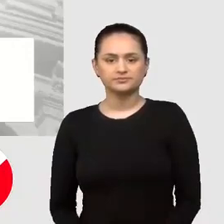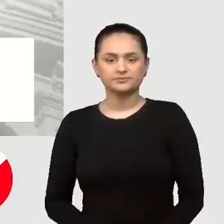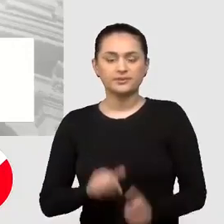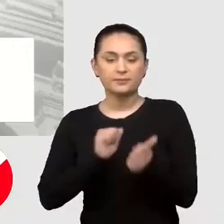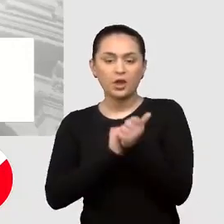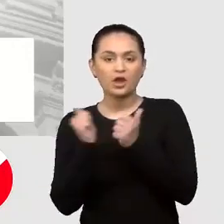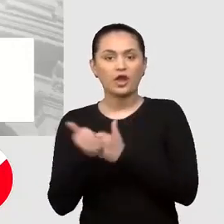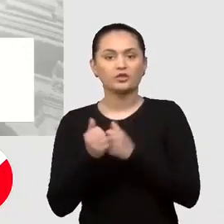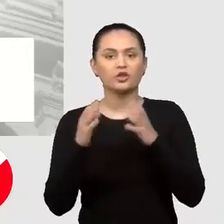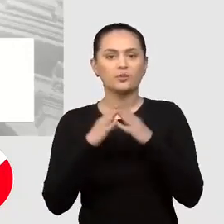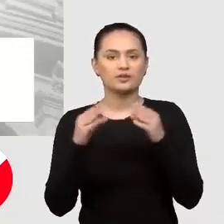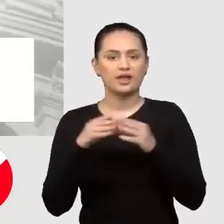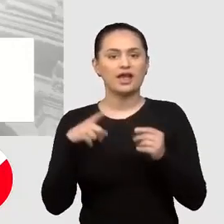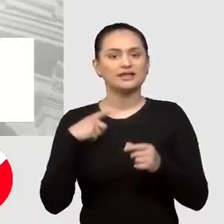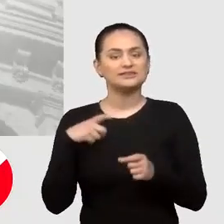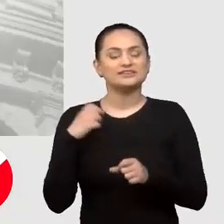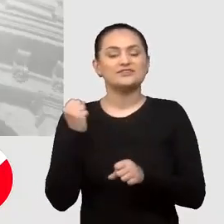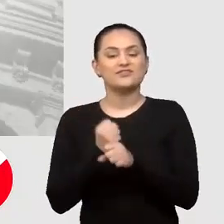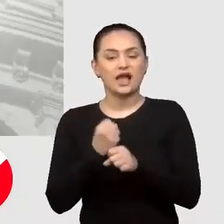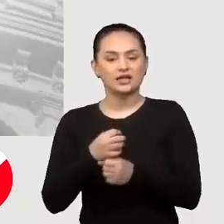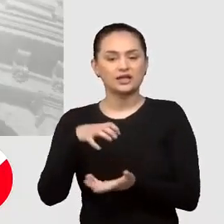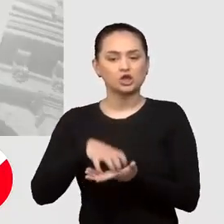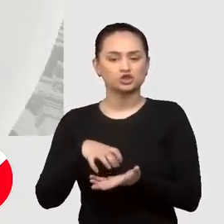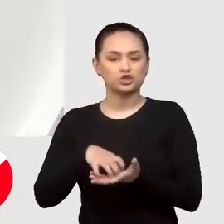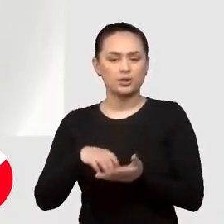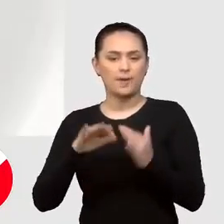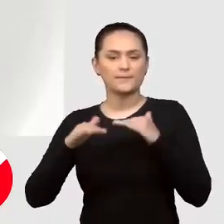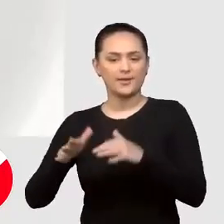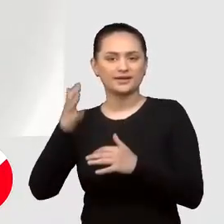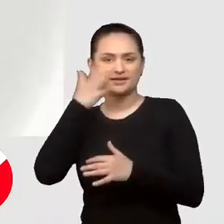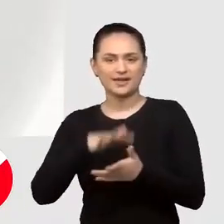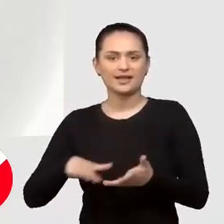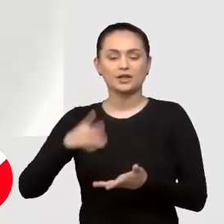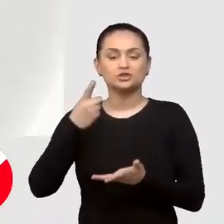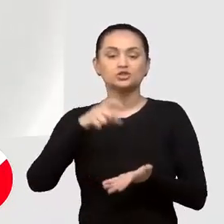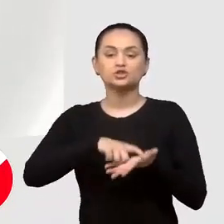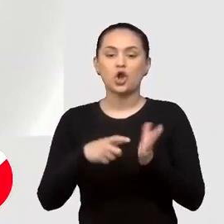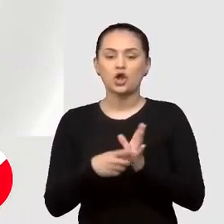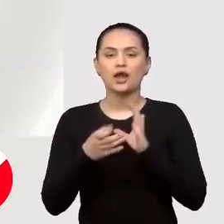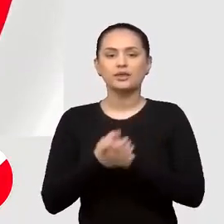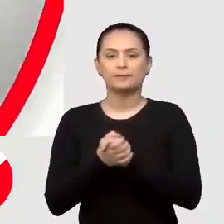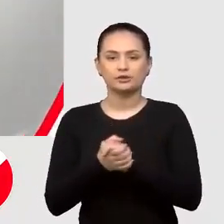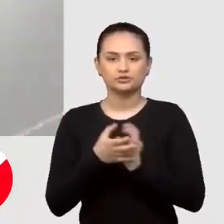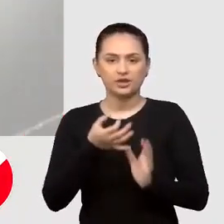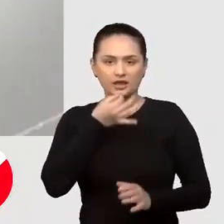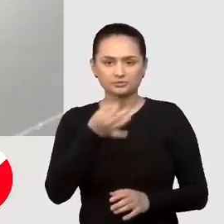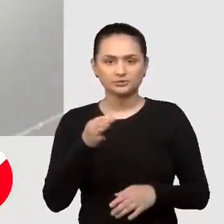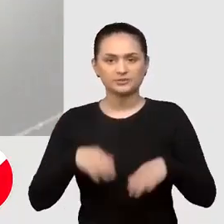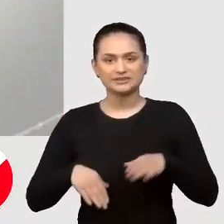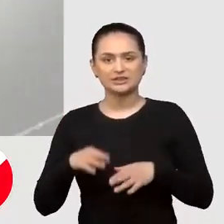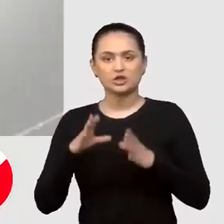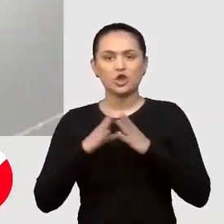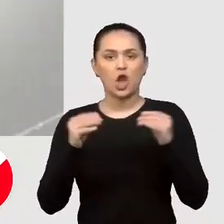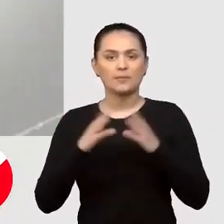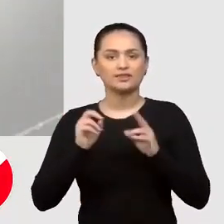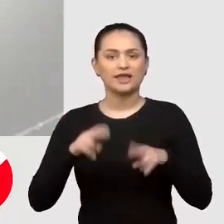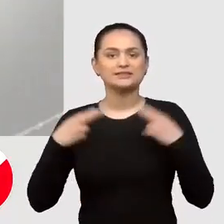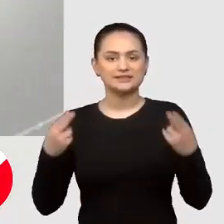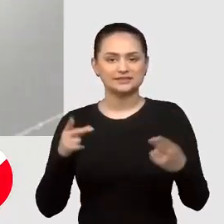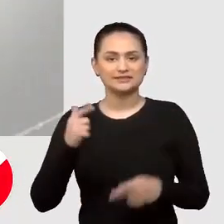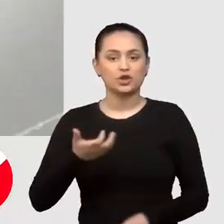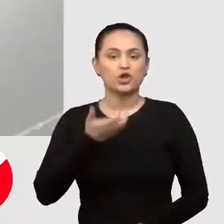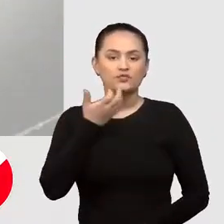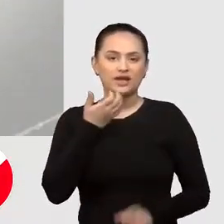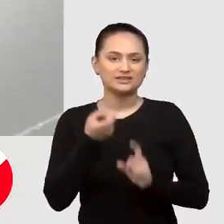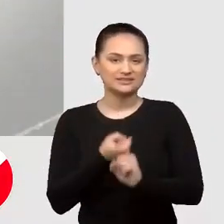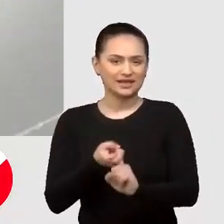Prioritatea României este de a transforma regiunea Mării Negre într-o zonă de pace, a spus ministrul român de externe Bogdan Aurescu la conferința cu